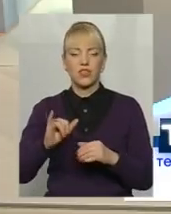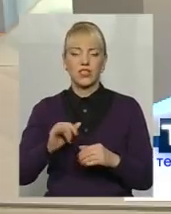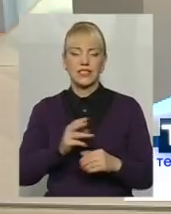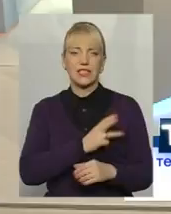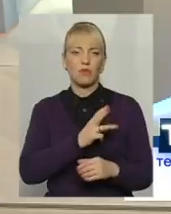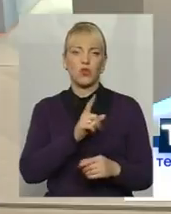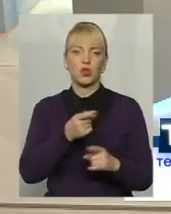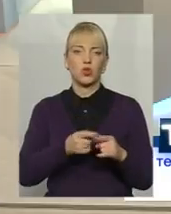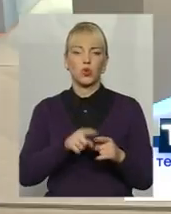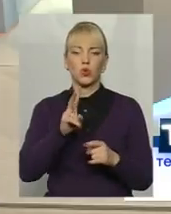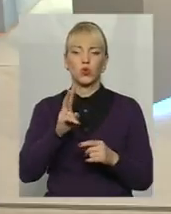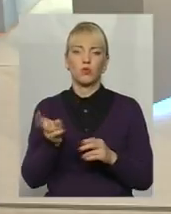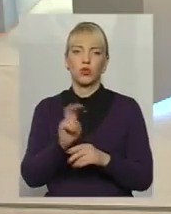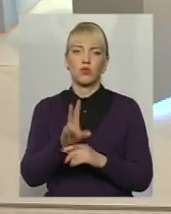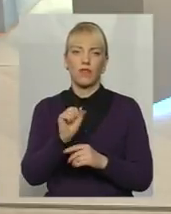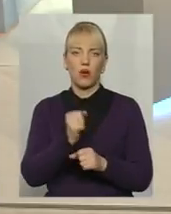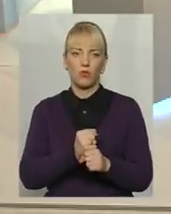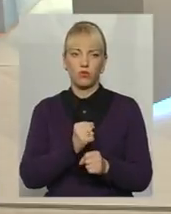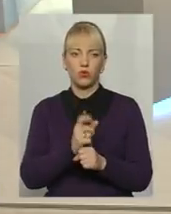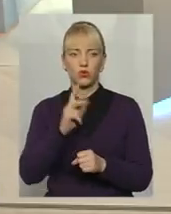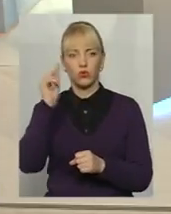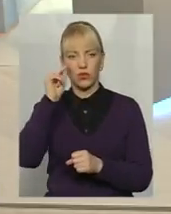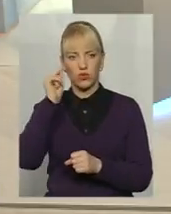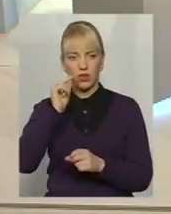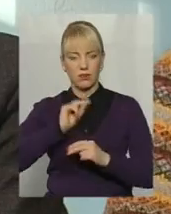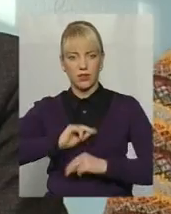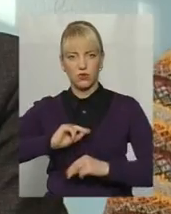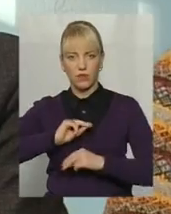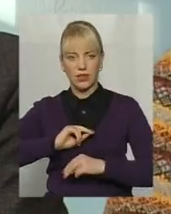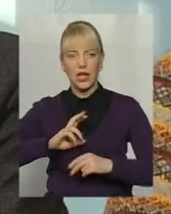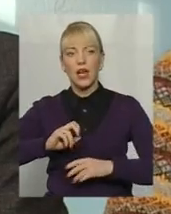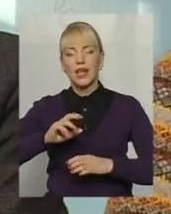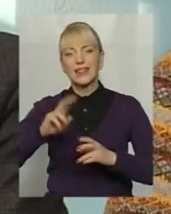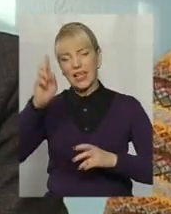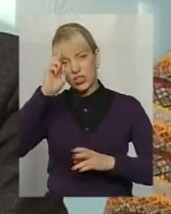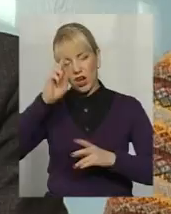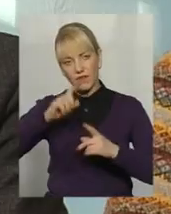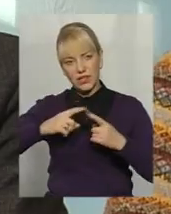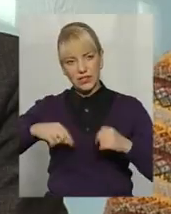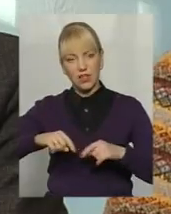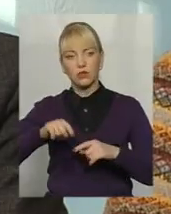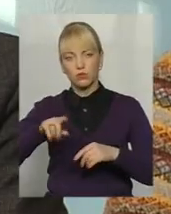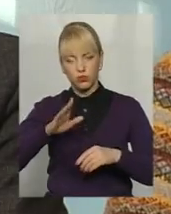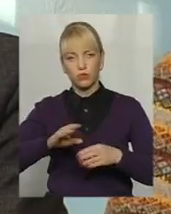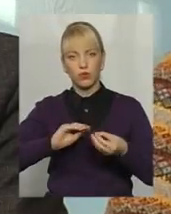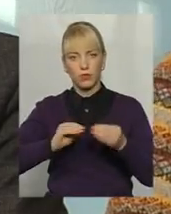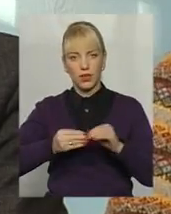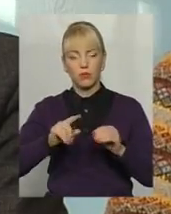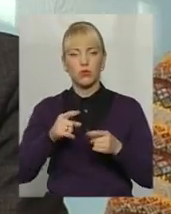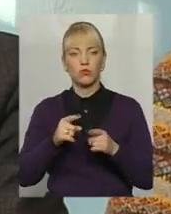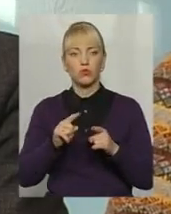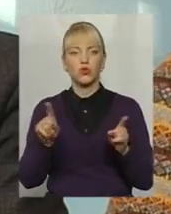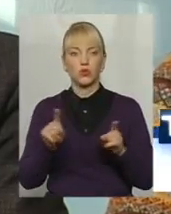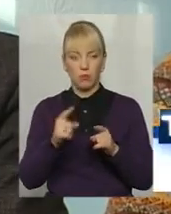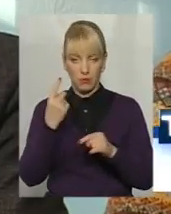тільки хто прийшов на роботу і навчається працювати. По державному сектору дійсно тут проблема буде, тому що проблема